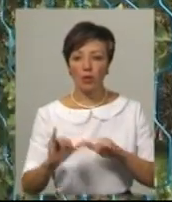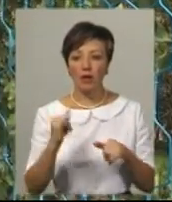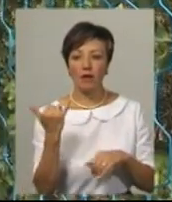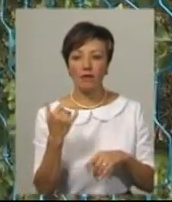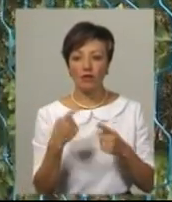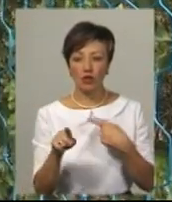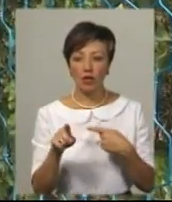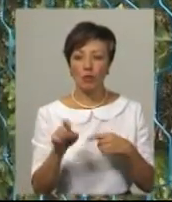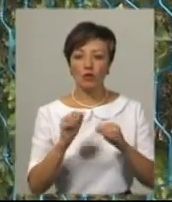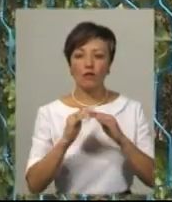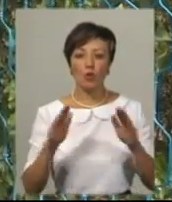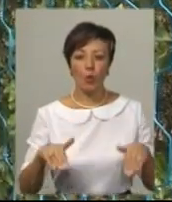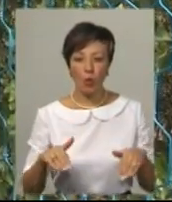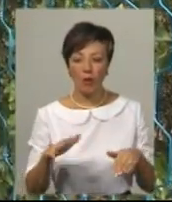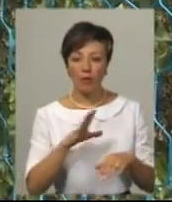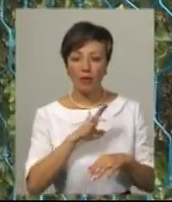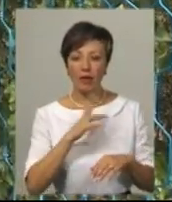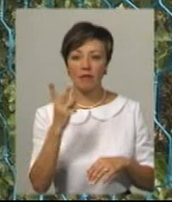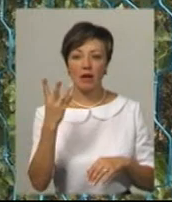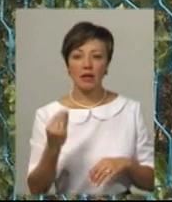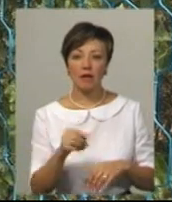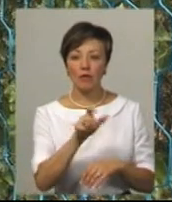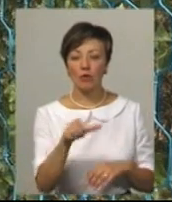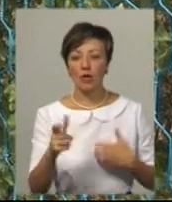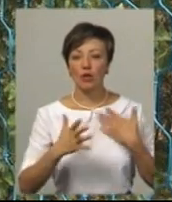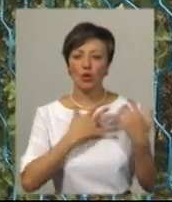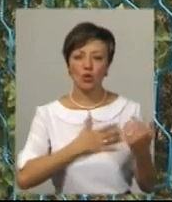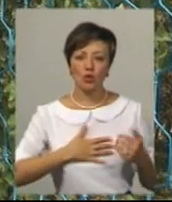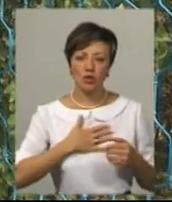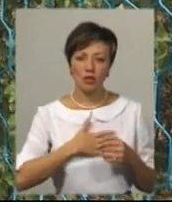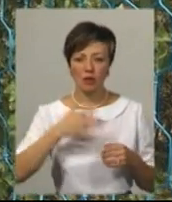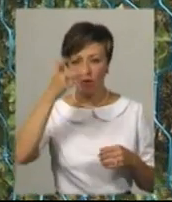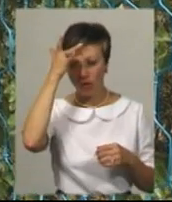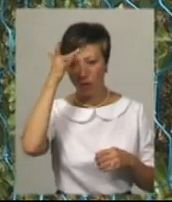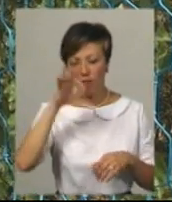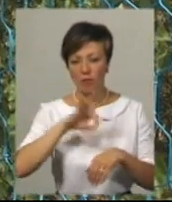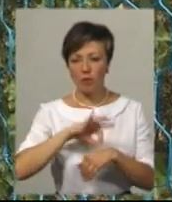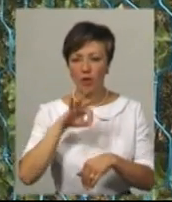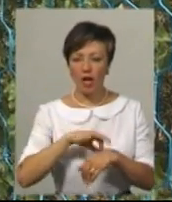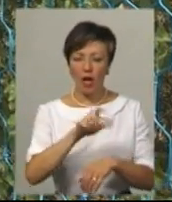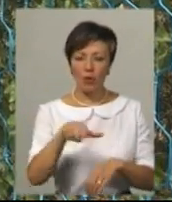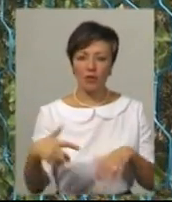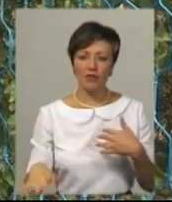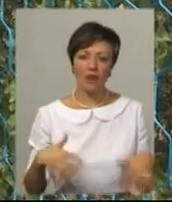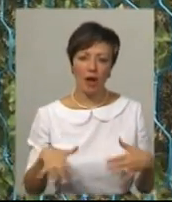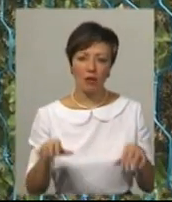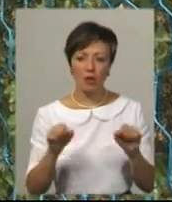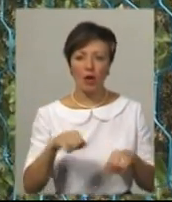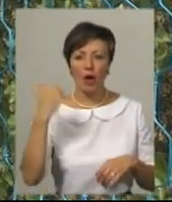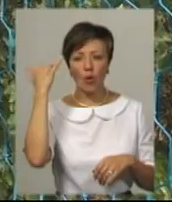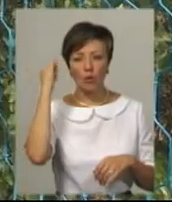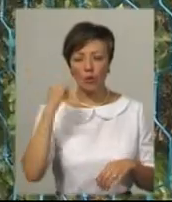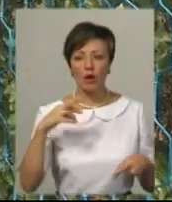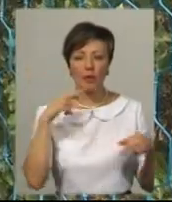другий бік, може ми б її вдома тримали. Два дні людей тошнить, голови булять, люди в'ялі, і могла б худоба